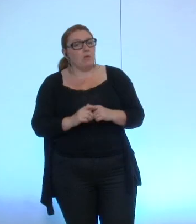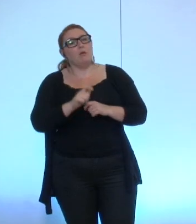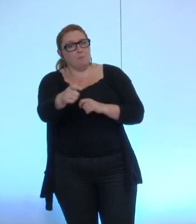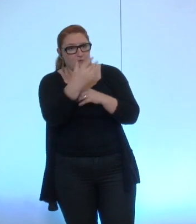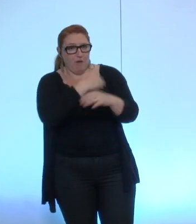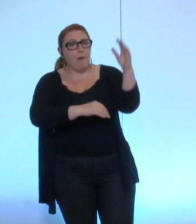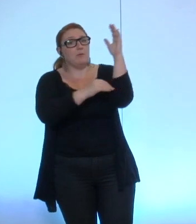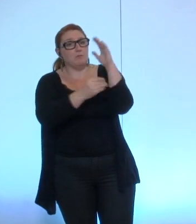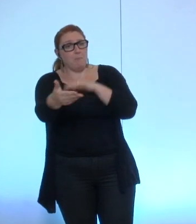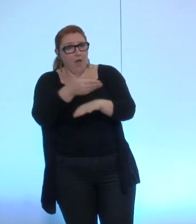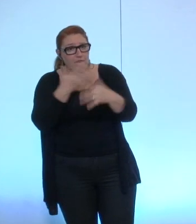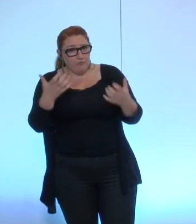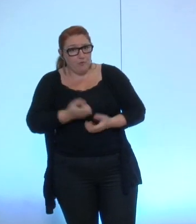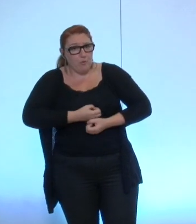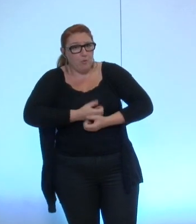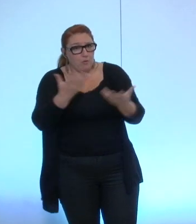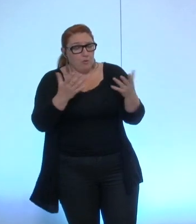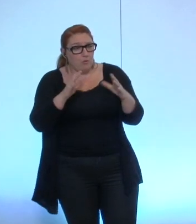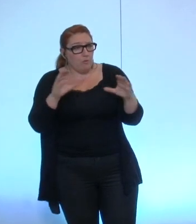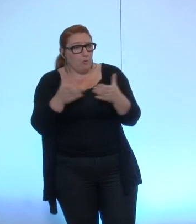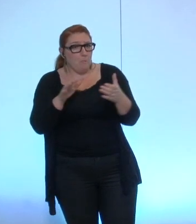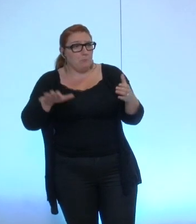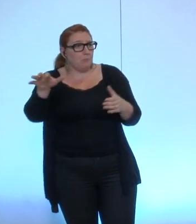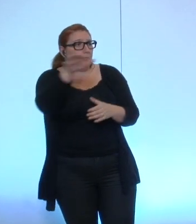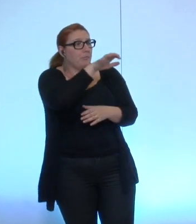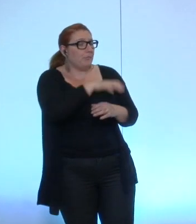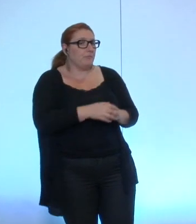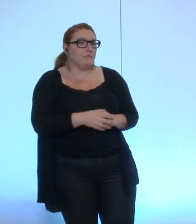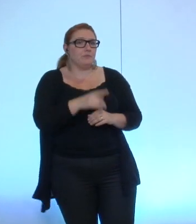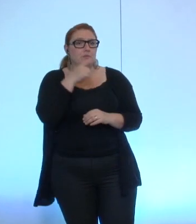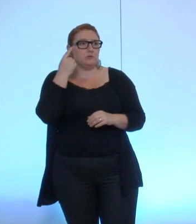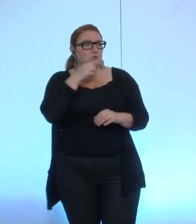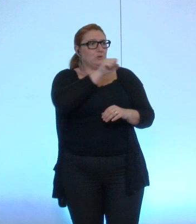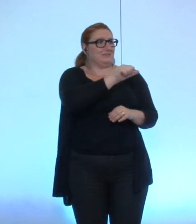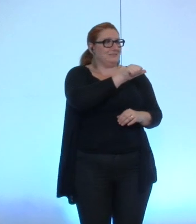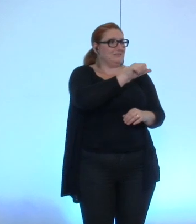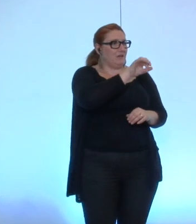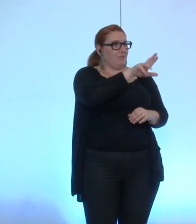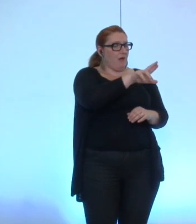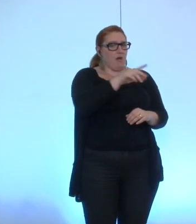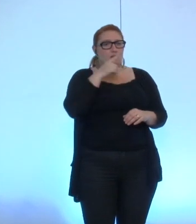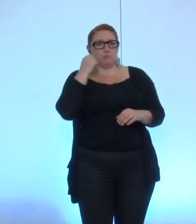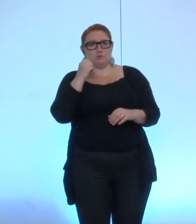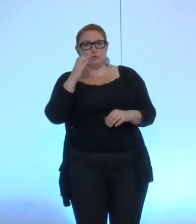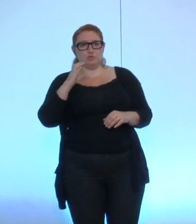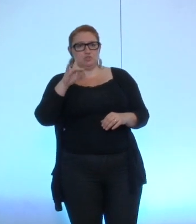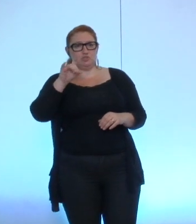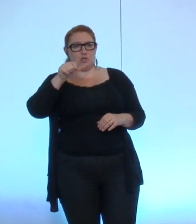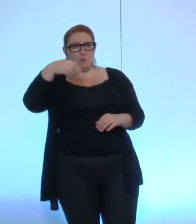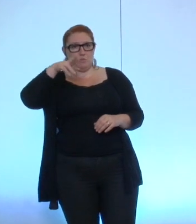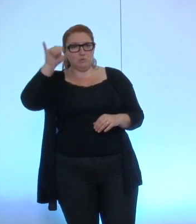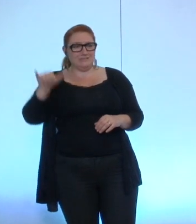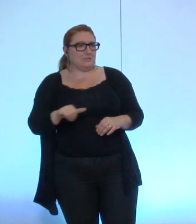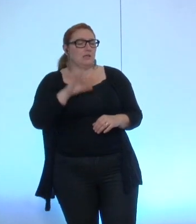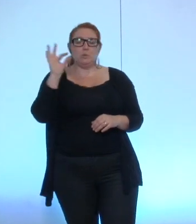questions d'amendements qui sont nombreuses ? M. Safar, M. Chamussy. M. Safar. Oui, M. le maire,